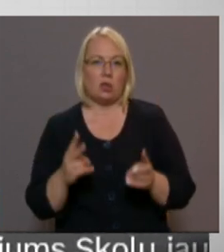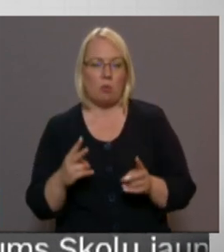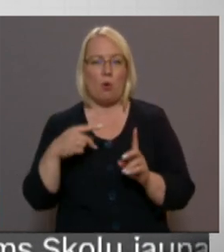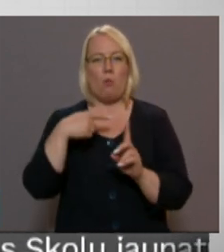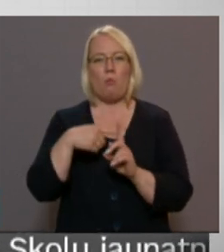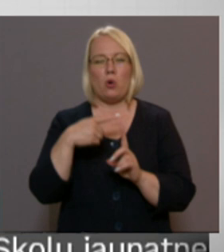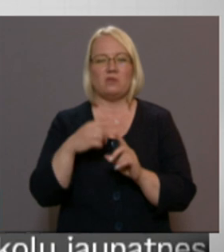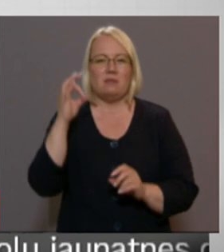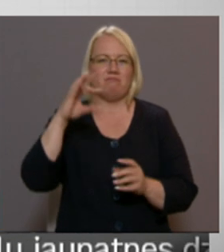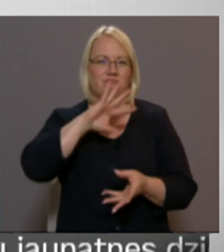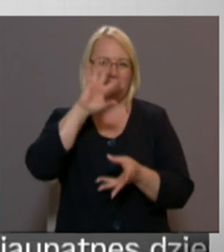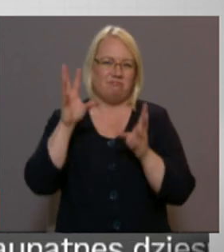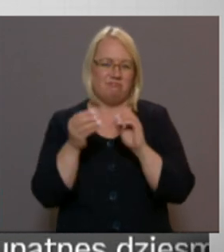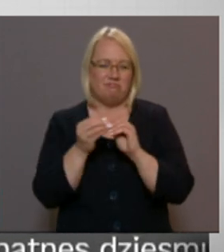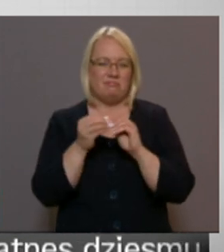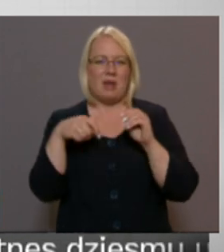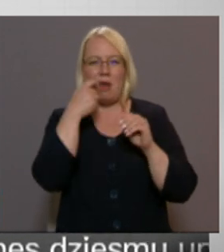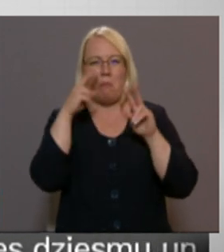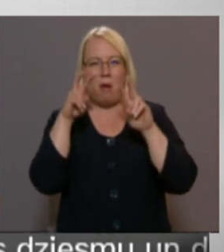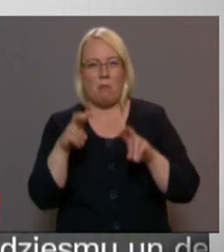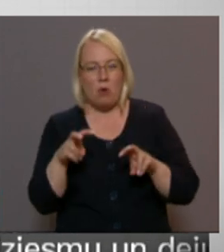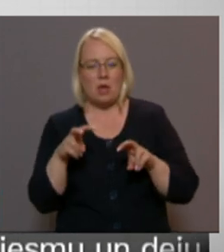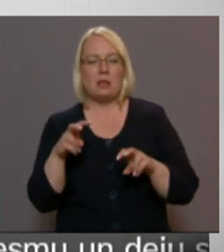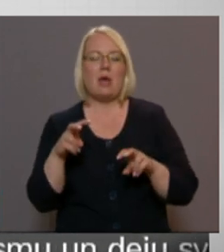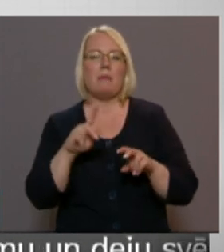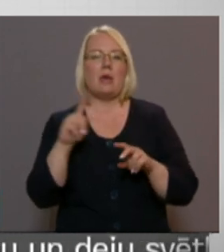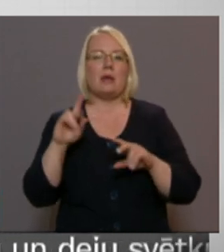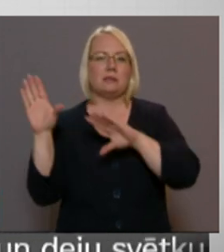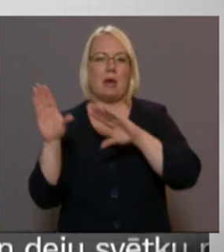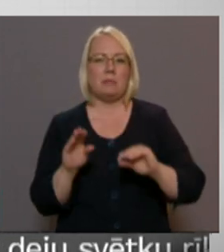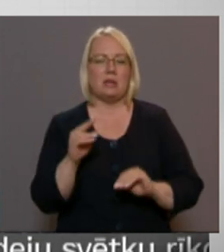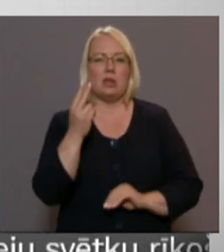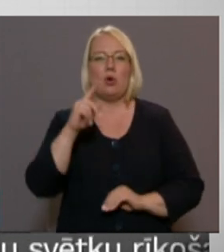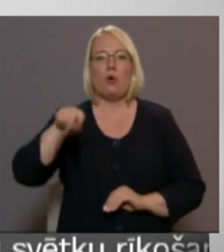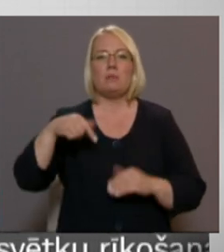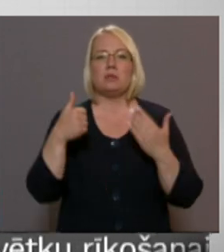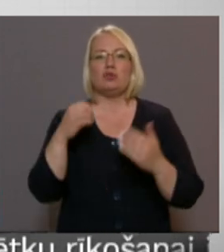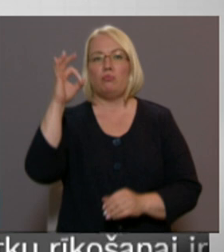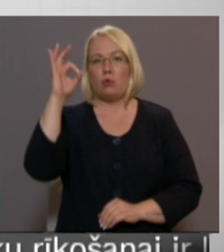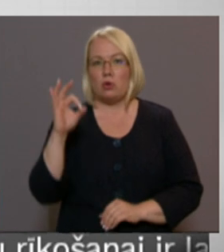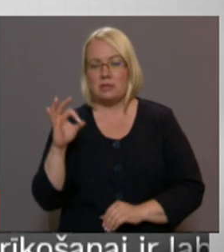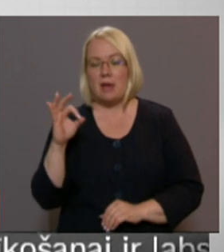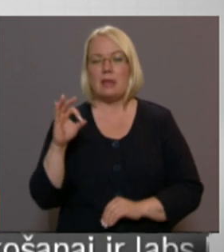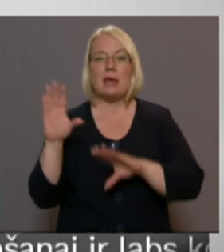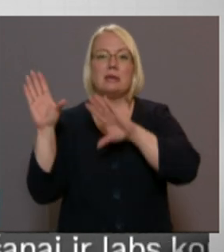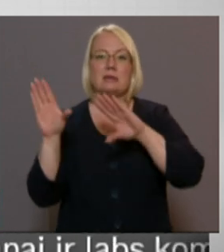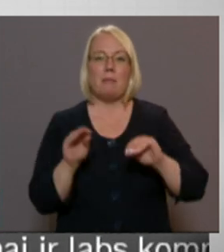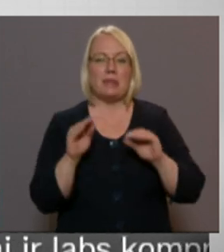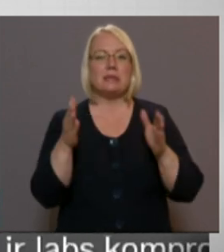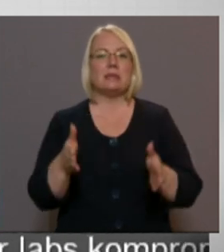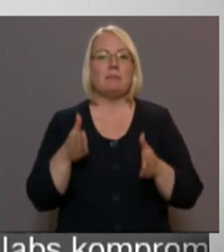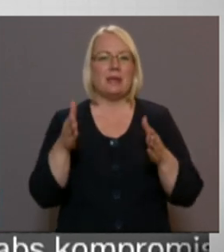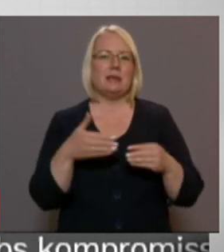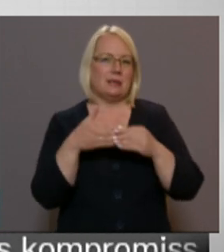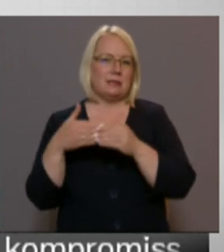pozitīvo teisti īpats vairs pret visiem tastētajiem iedzīvotājiem nokrities līdz 2,6 procentiem. Samazinājies slimnīcās